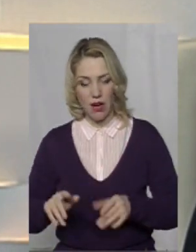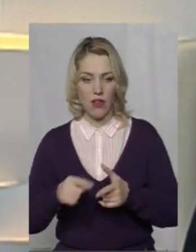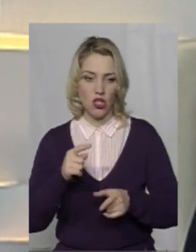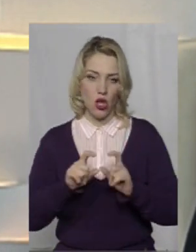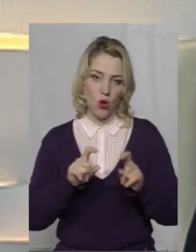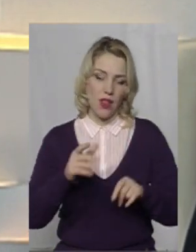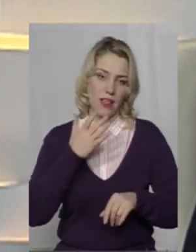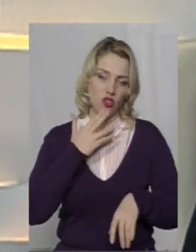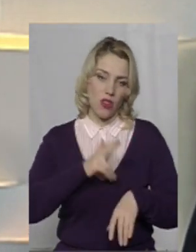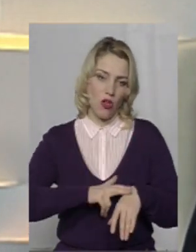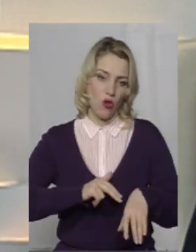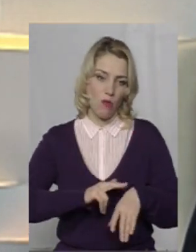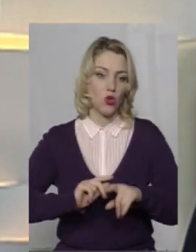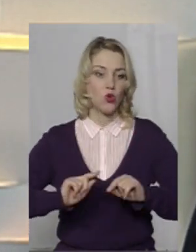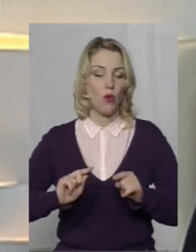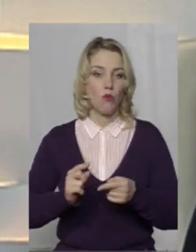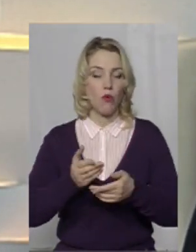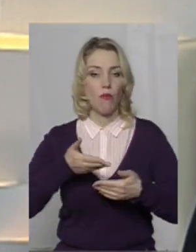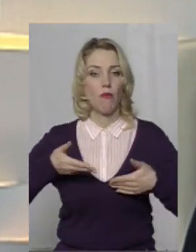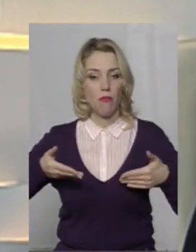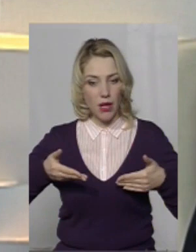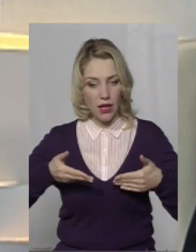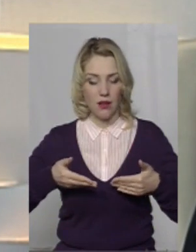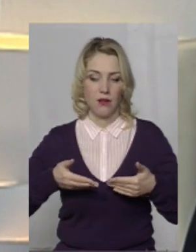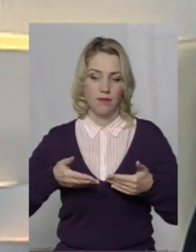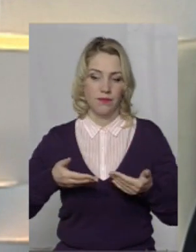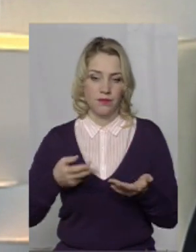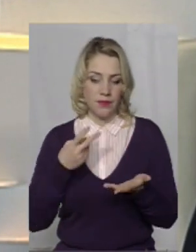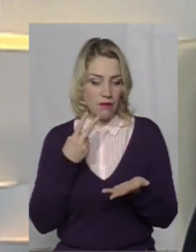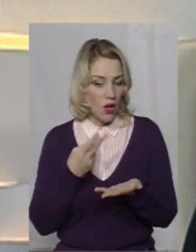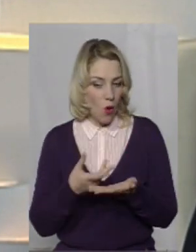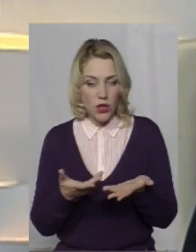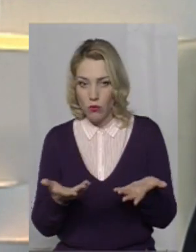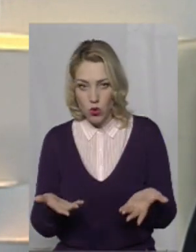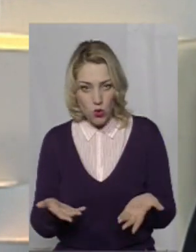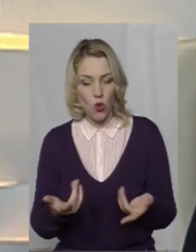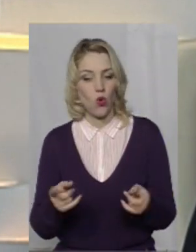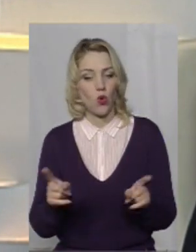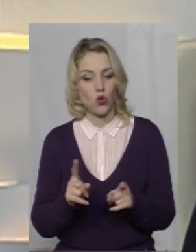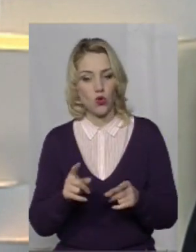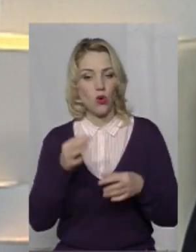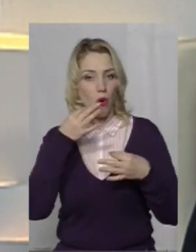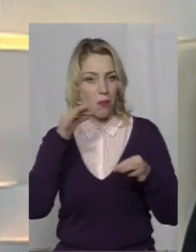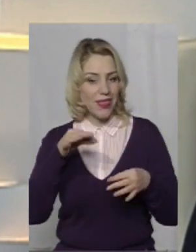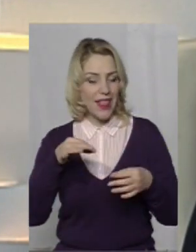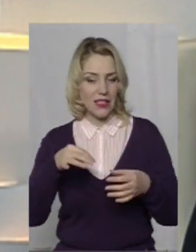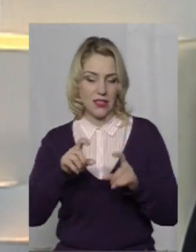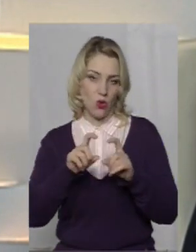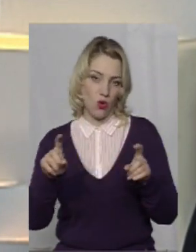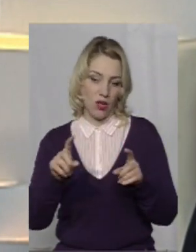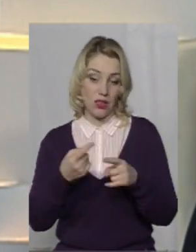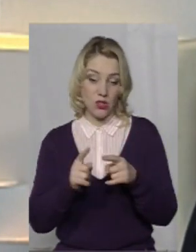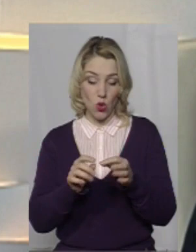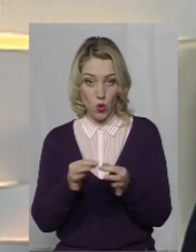національної поліції. Тому ми виходимо з того, що компетентні органи ці дозвола